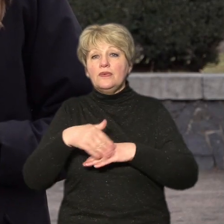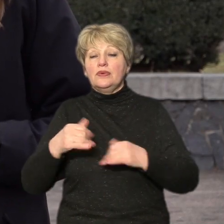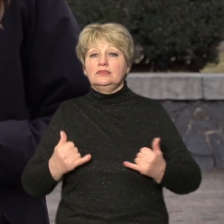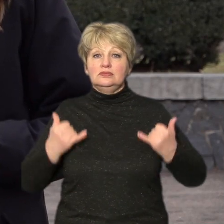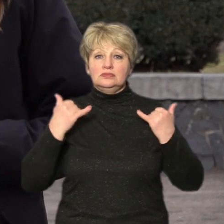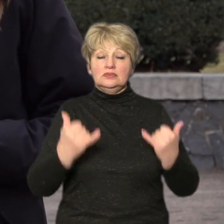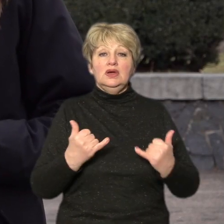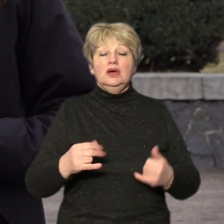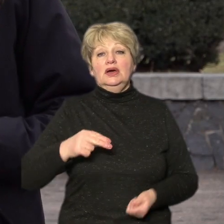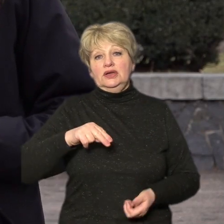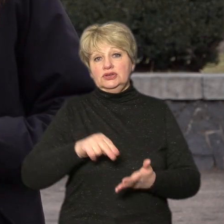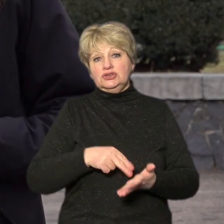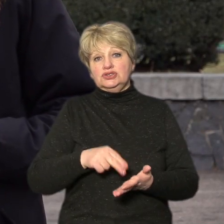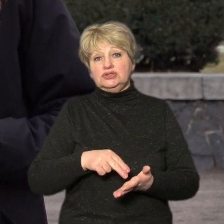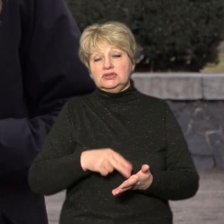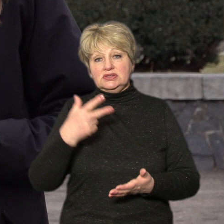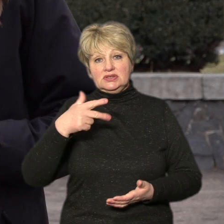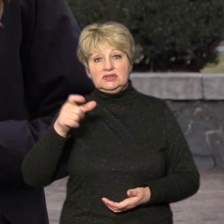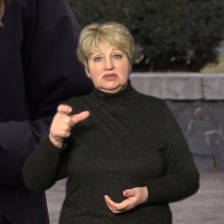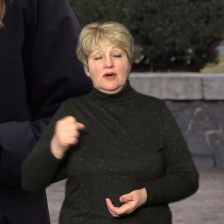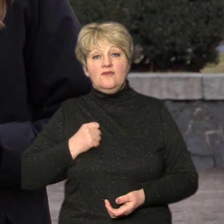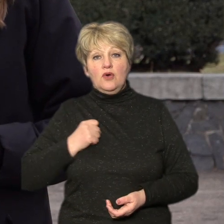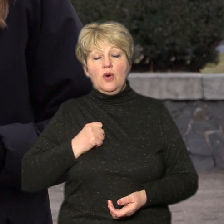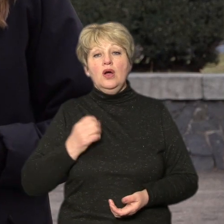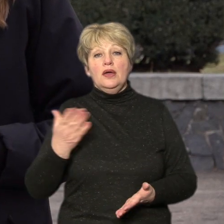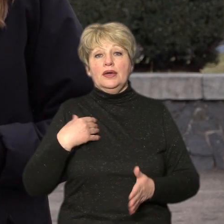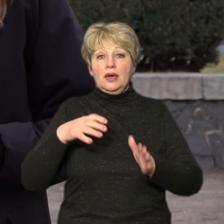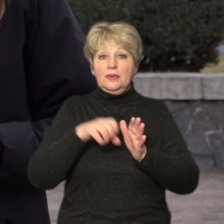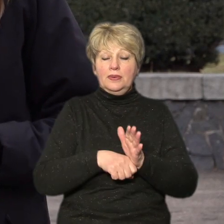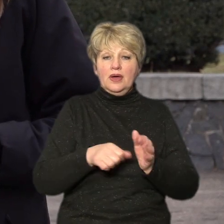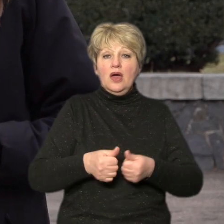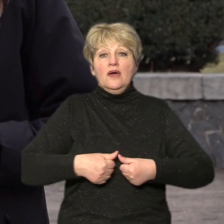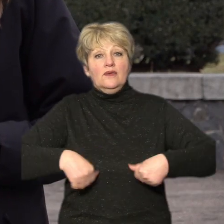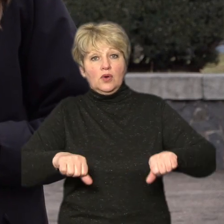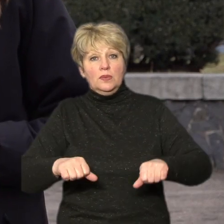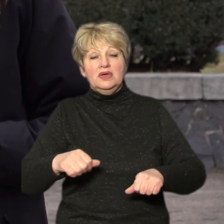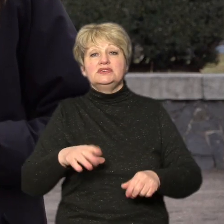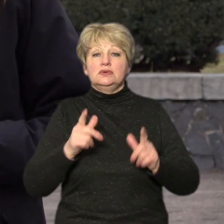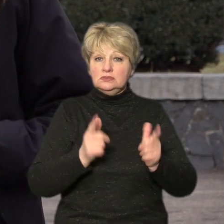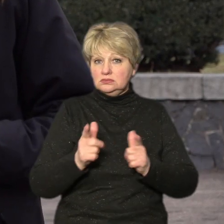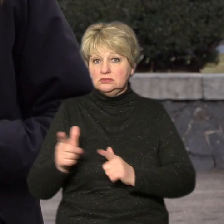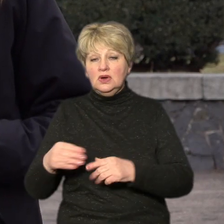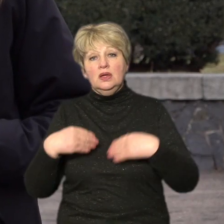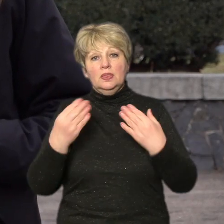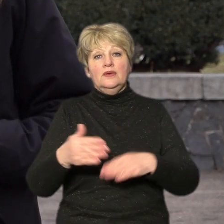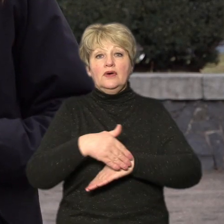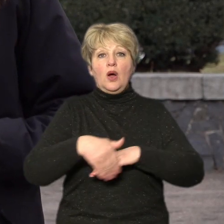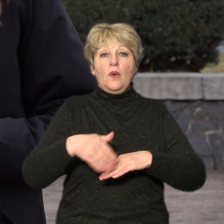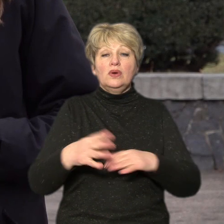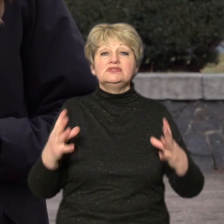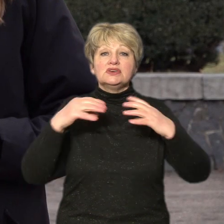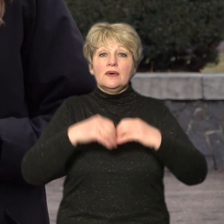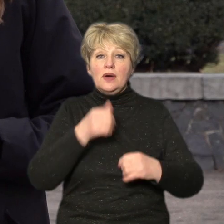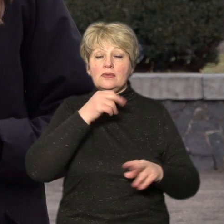у російсько-українській війні. На обговореннях, які відбулися торік у грудні, члени топонімічної комісії дійшли згоди давати вулицям збірні назви.